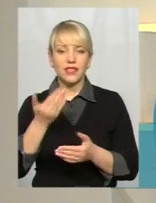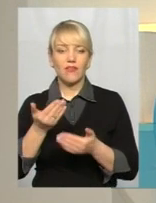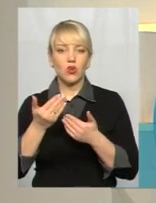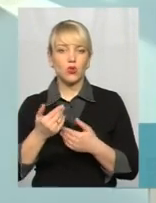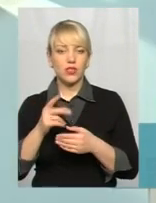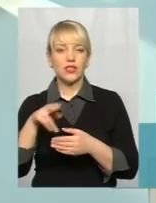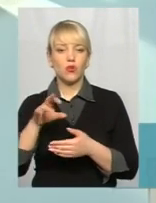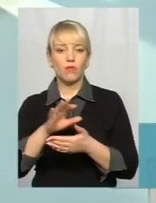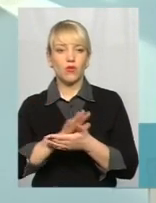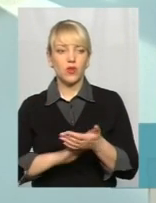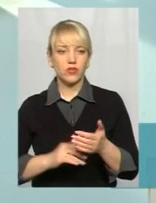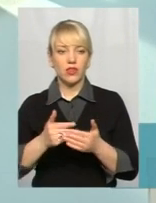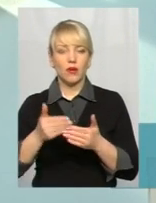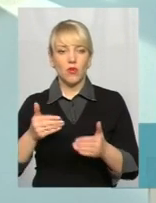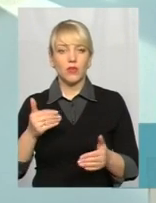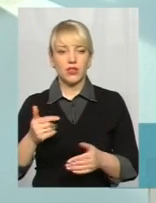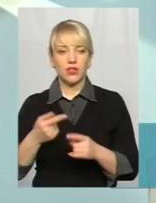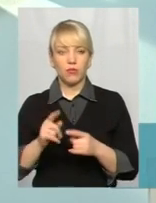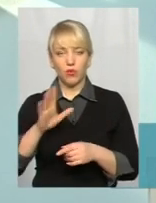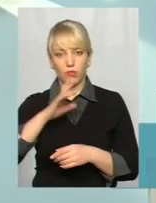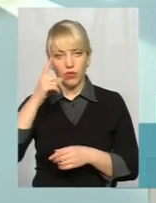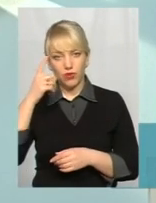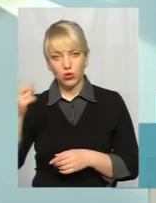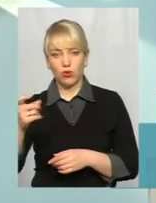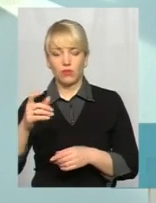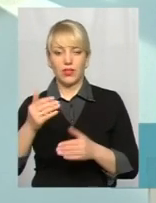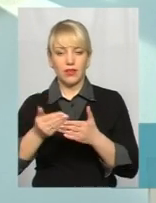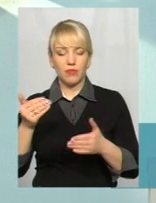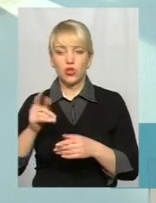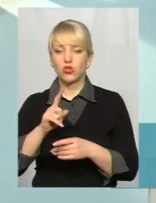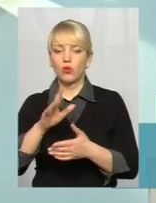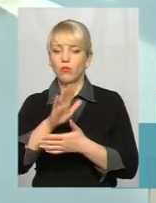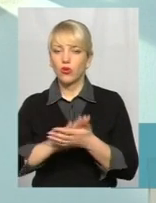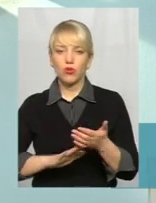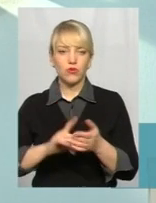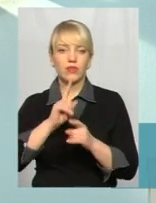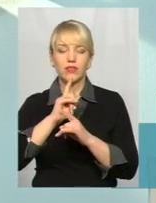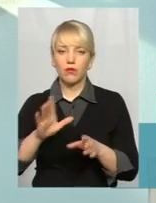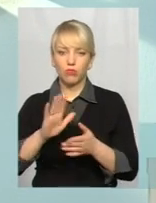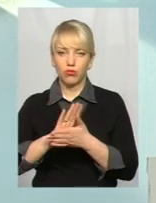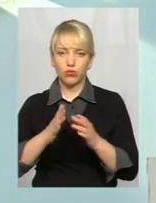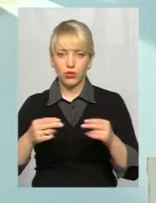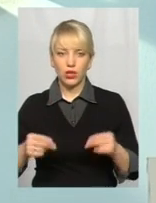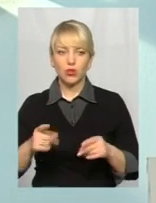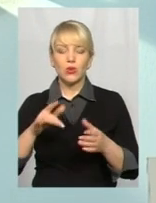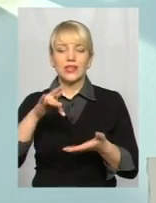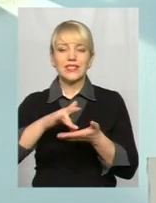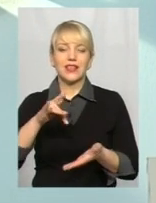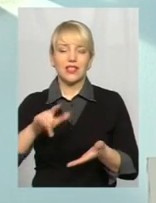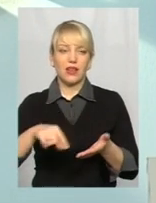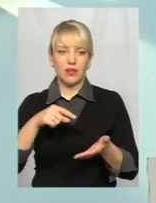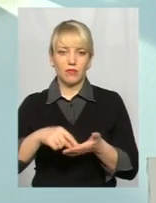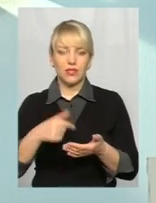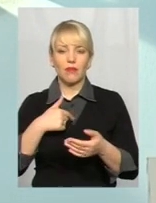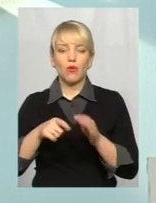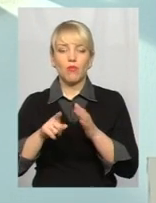Нами попередньо, ще до завершення їхнього дозвілу, було їх повідомлено про те, що продовжуватися не буде, так як з центральної місця ми з фасадів, в першу чергу, почали